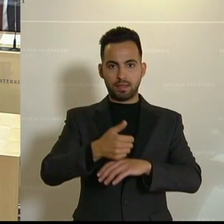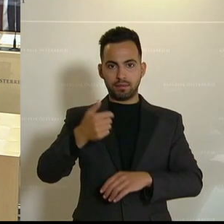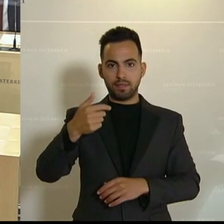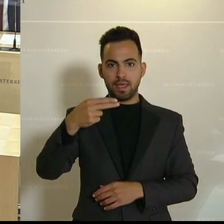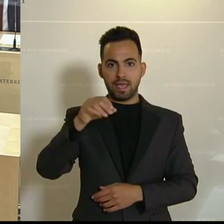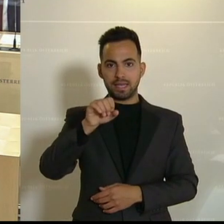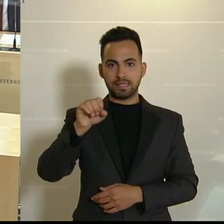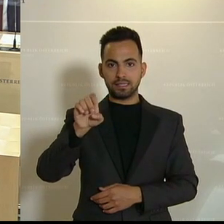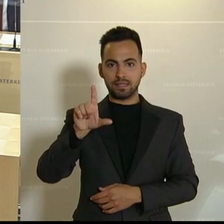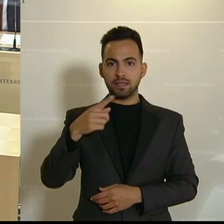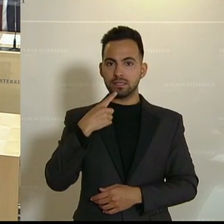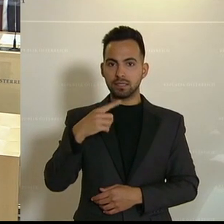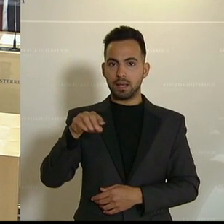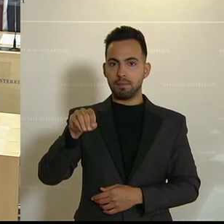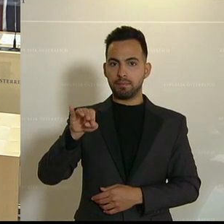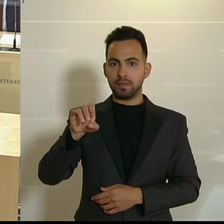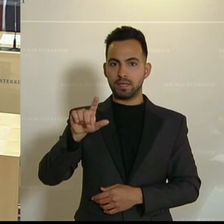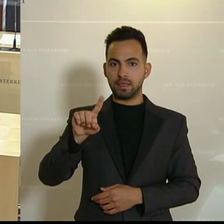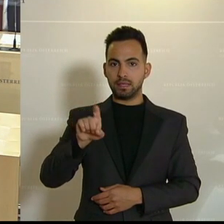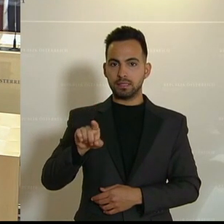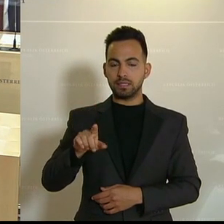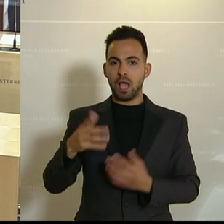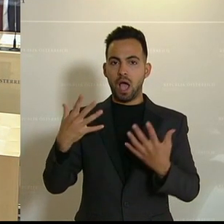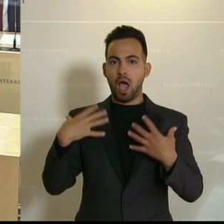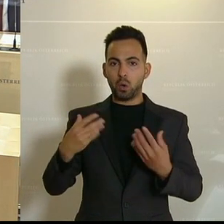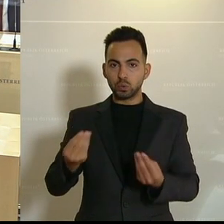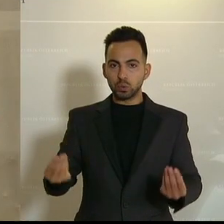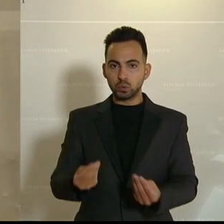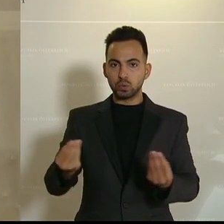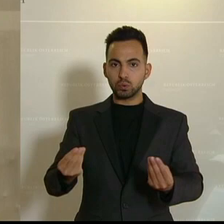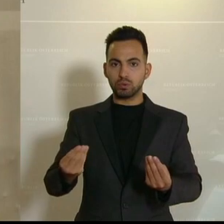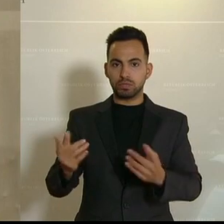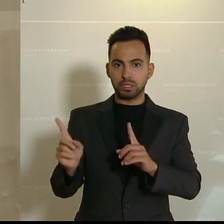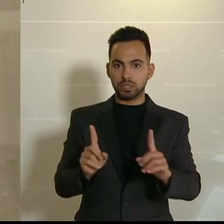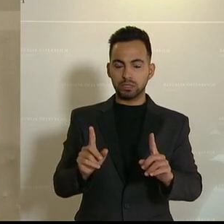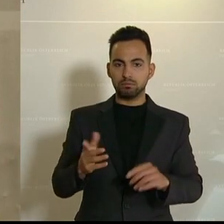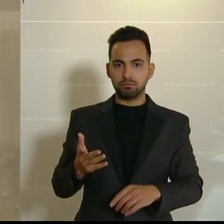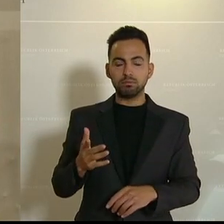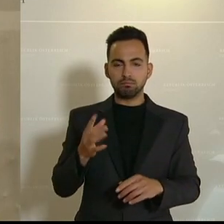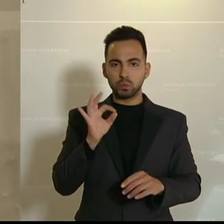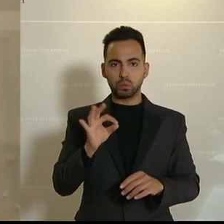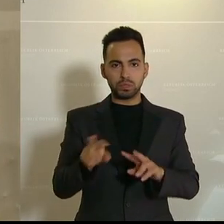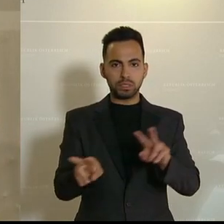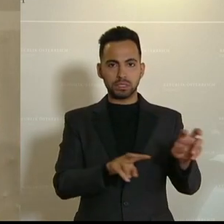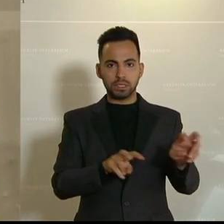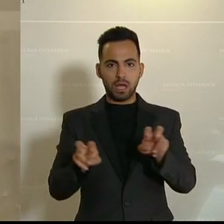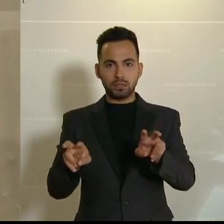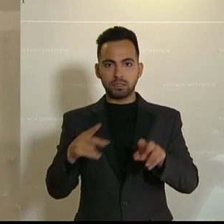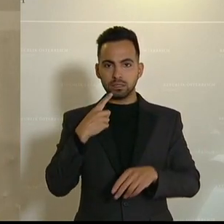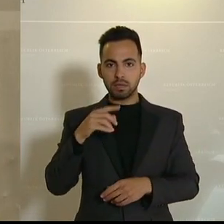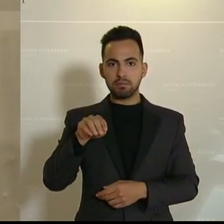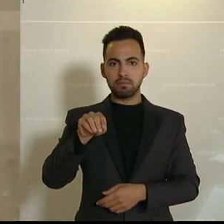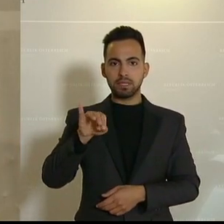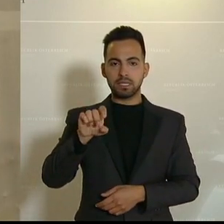Ausrüstungszustand der Miliz diesen Montag trefflich beschrieben. Ich darf ihn zitieren. Die Miliz wurde